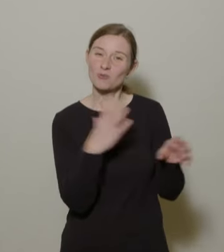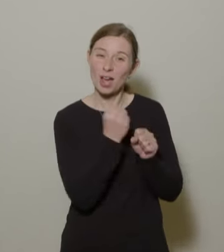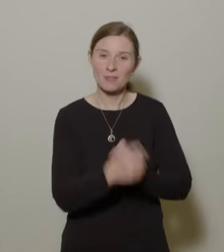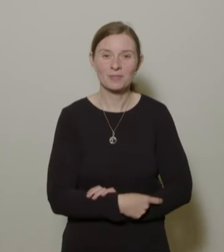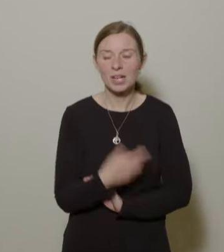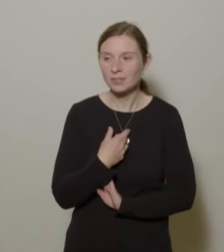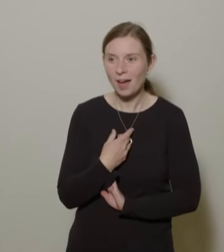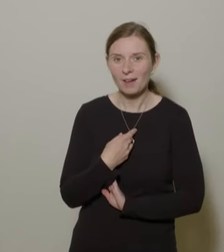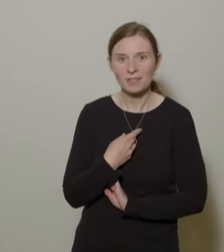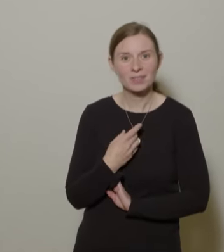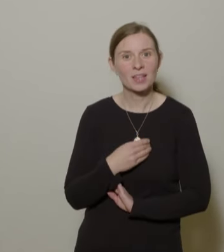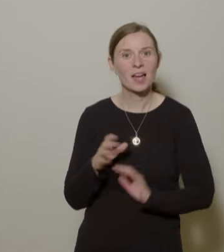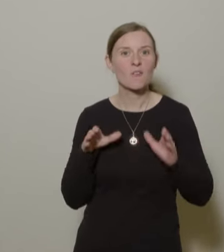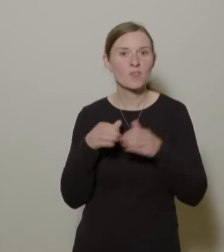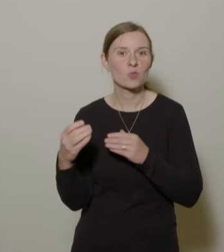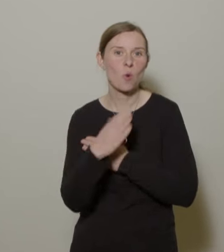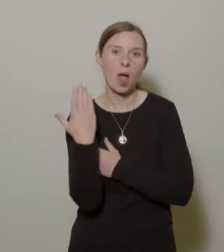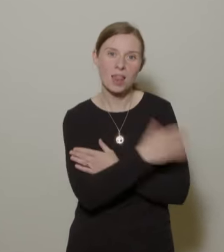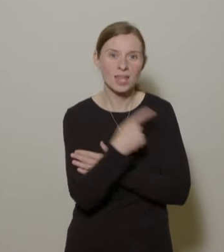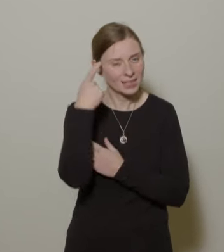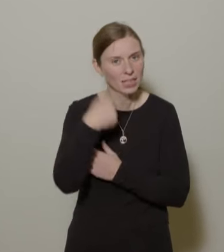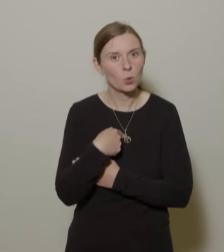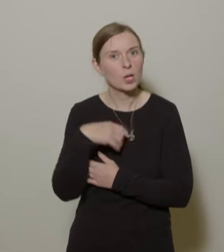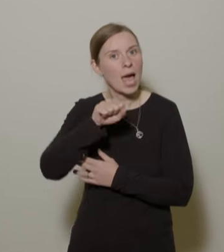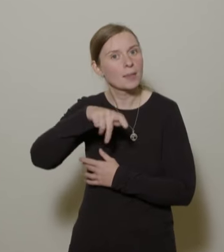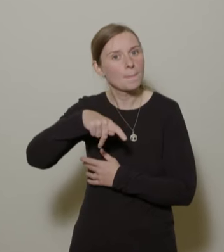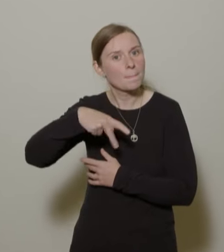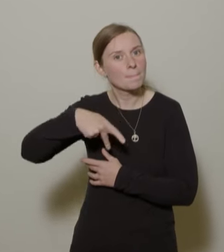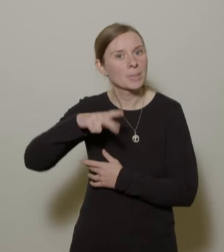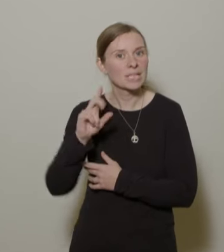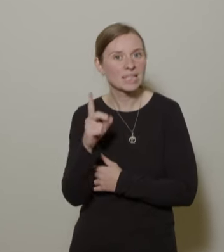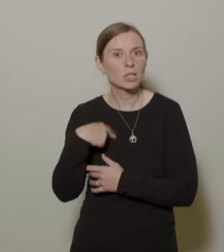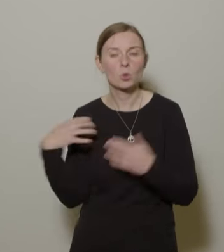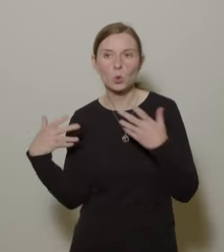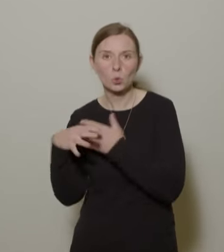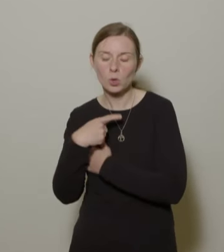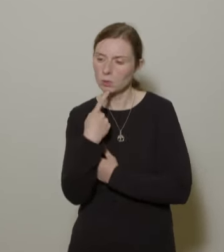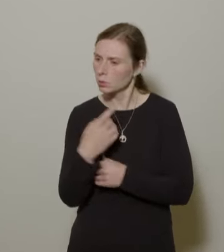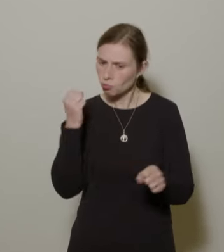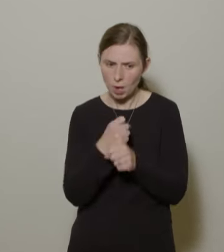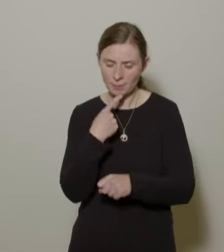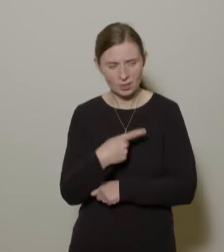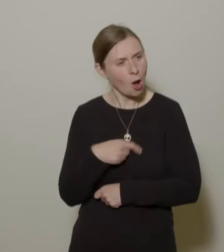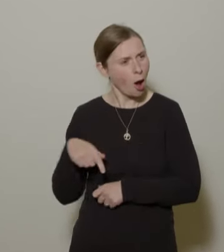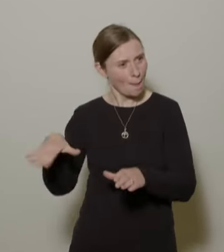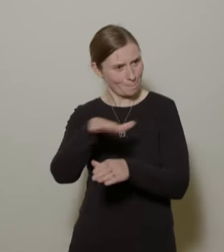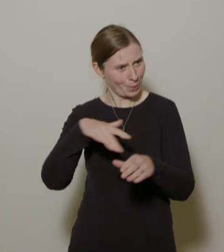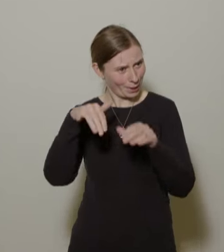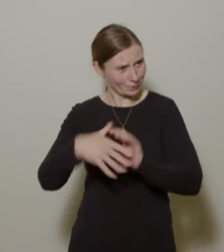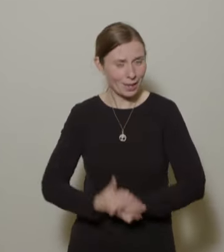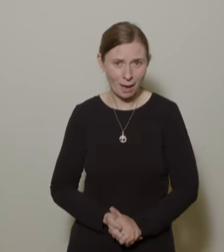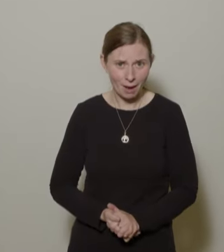Wenn ich an die Linken denke, an die SPD oder die Grünen, dann höre ich immer, wir haben Platz. Jetzt frage ich mich